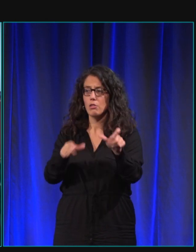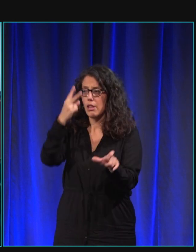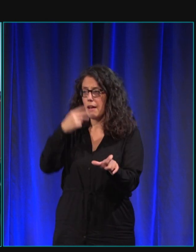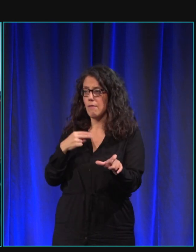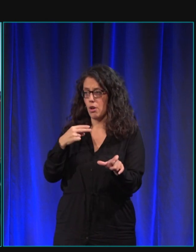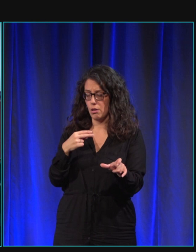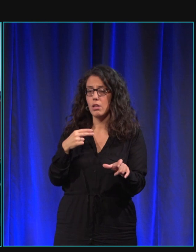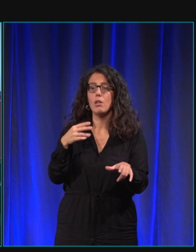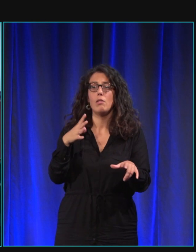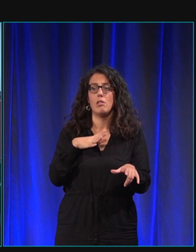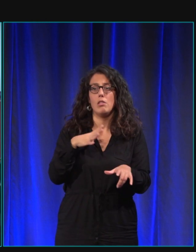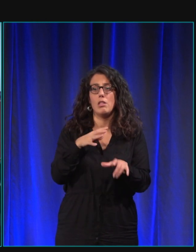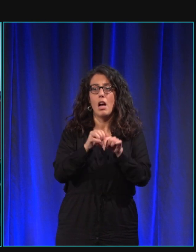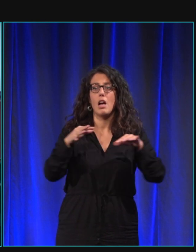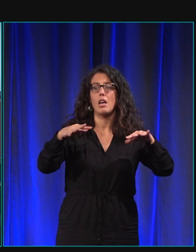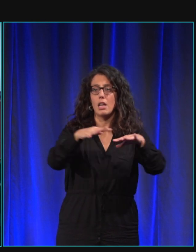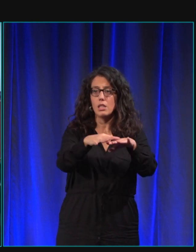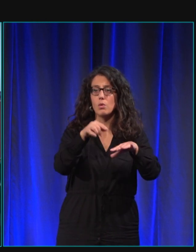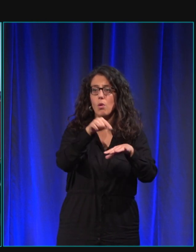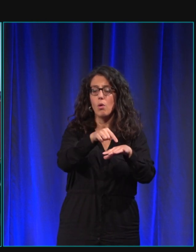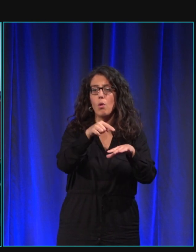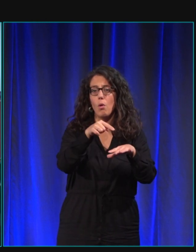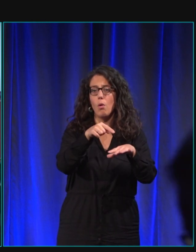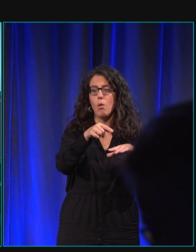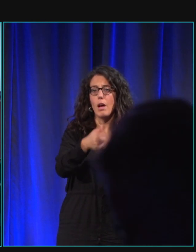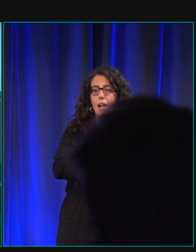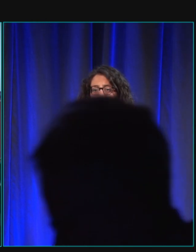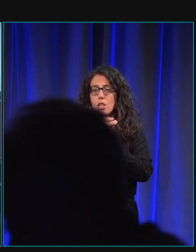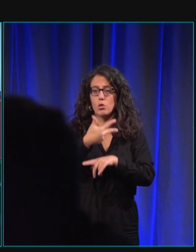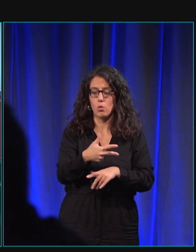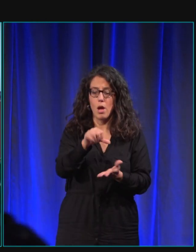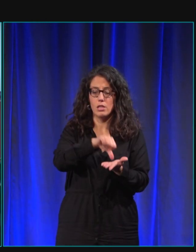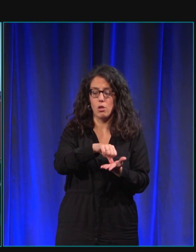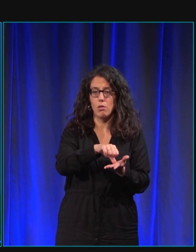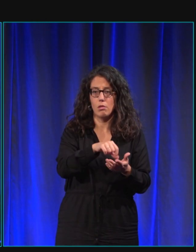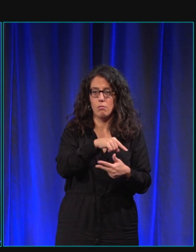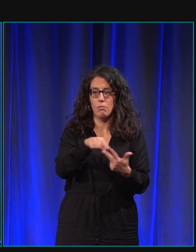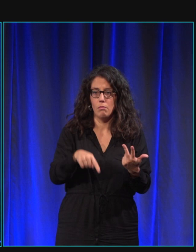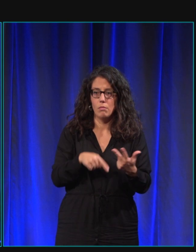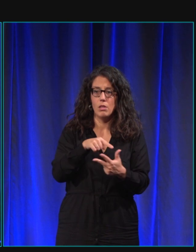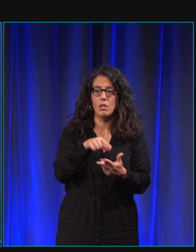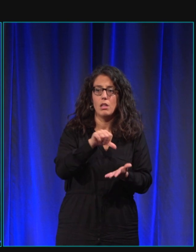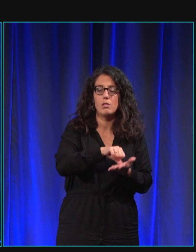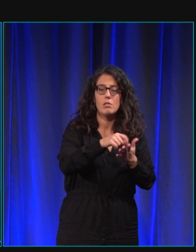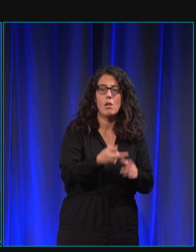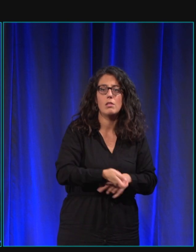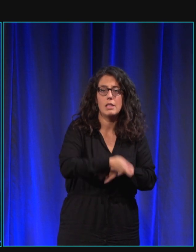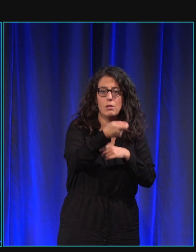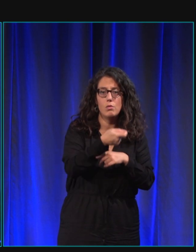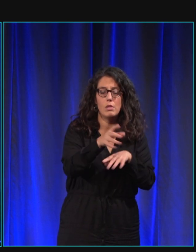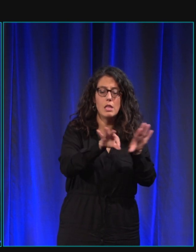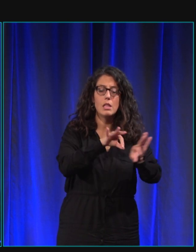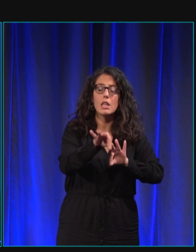un réseau d'élevage qui comprend trois centres il y le centre le plus gros c'est le CZK le centre d'études de sélection et d'élevage de chiens